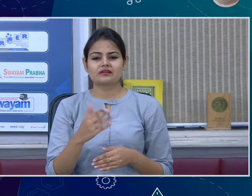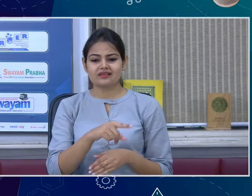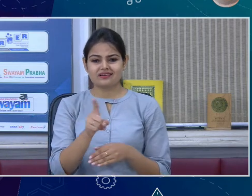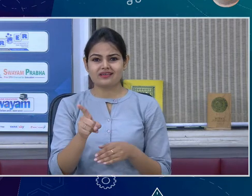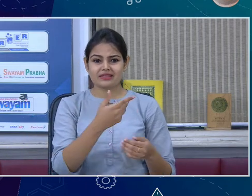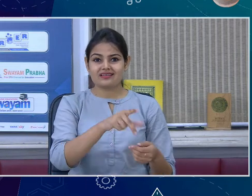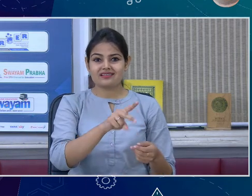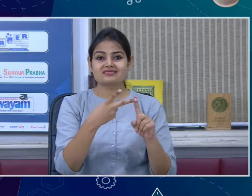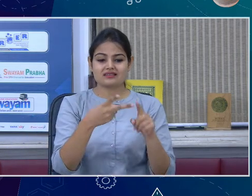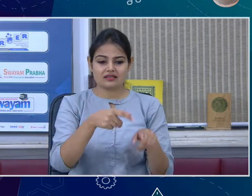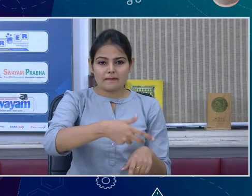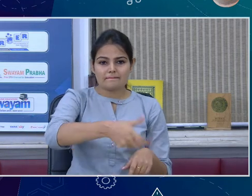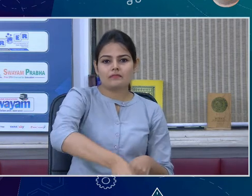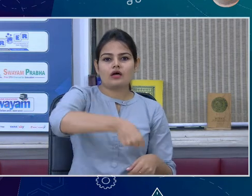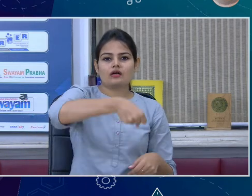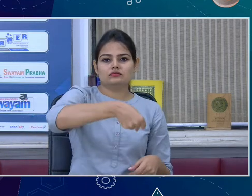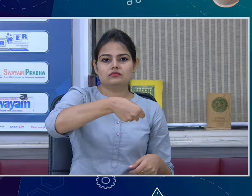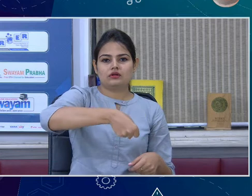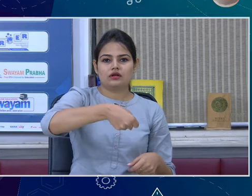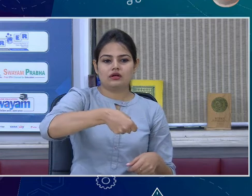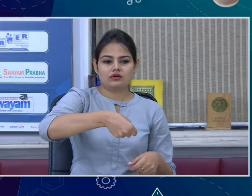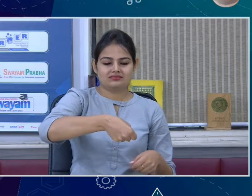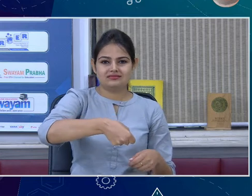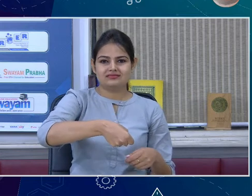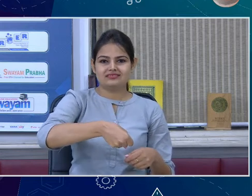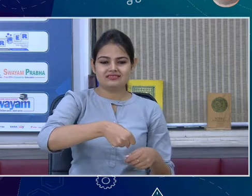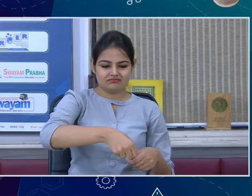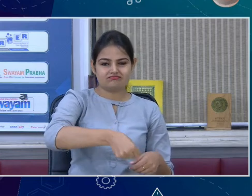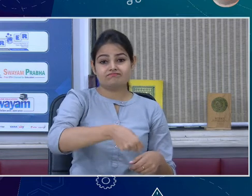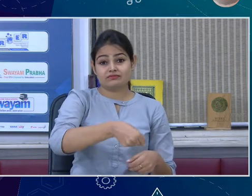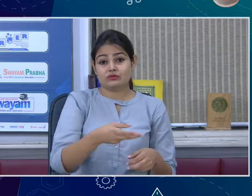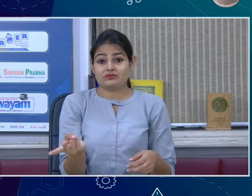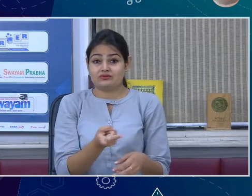can see that a car and we can beat it and make it much more than that it can be thin sheets